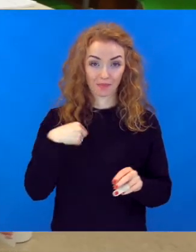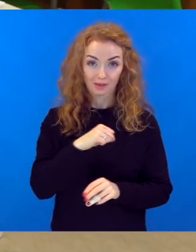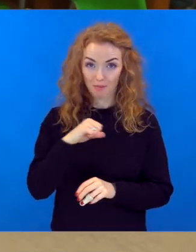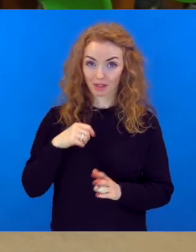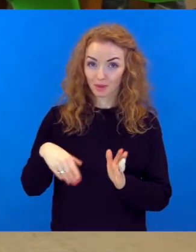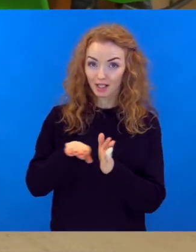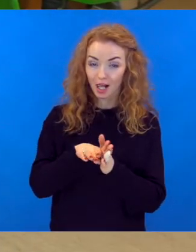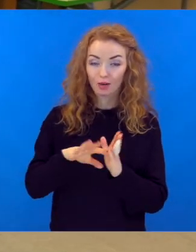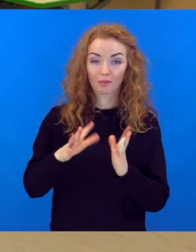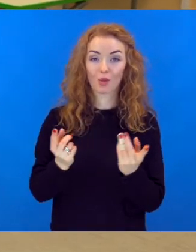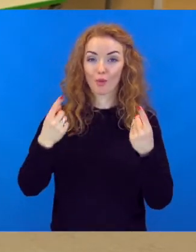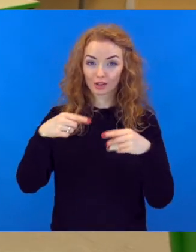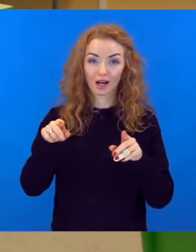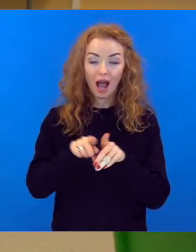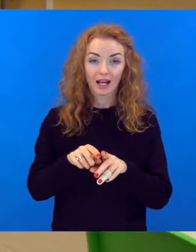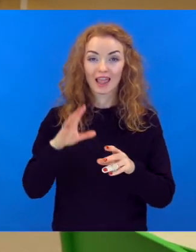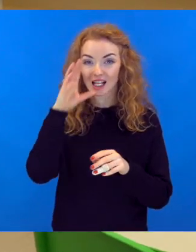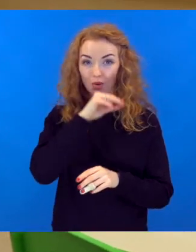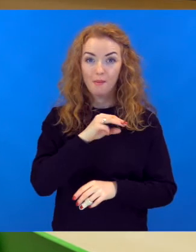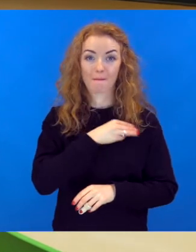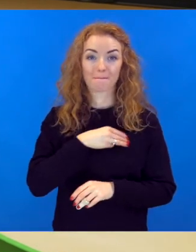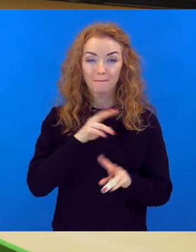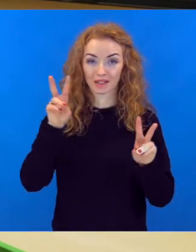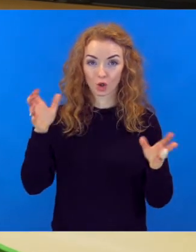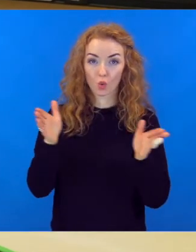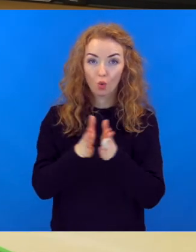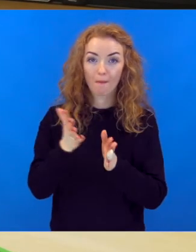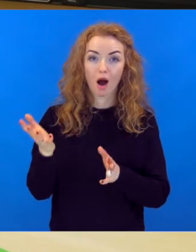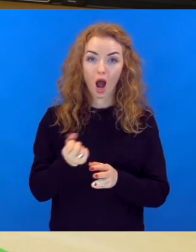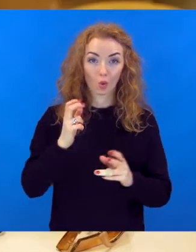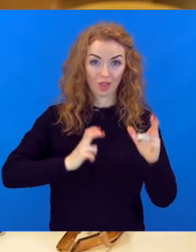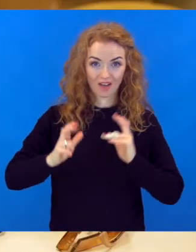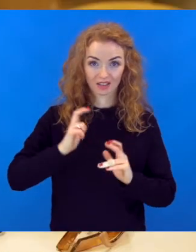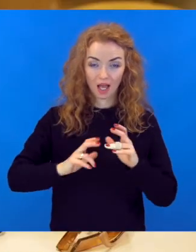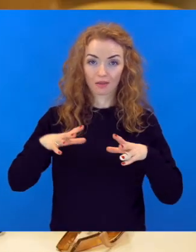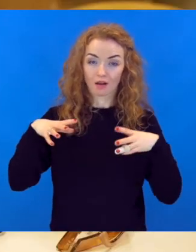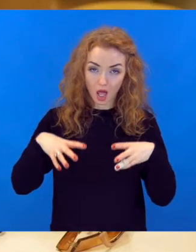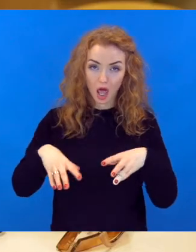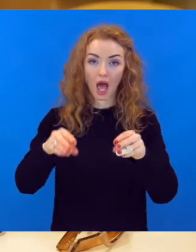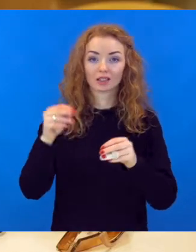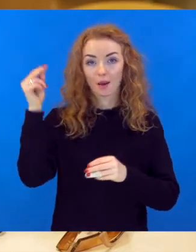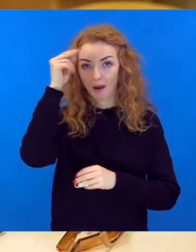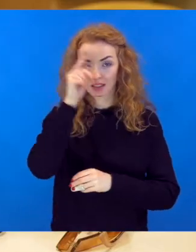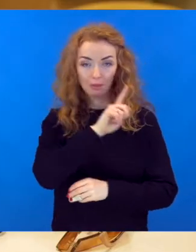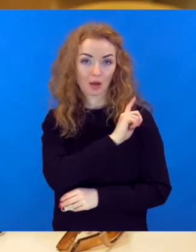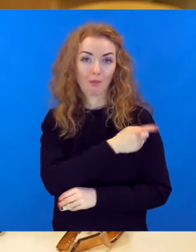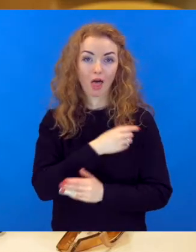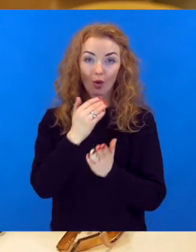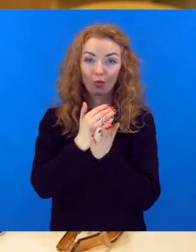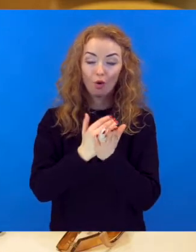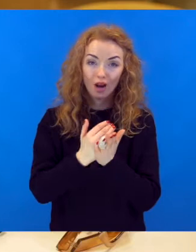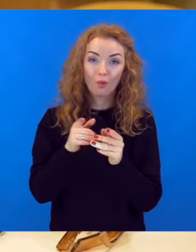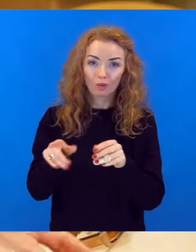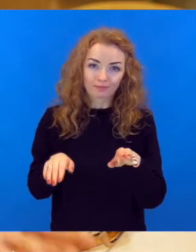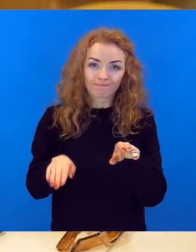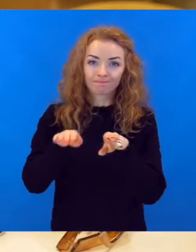pats arī tā izgāja cauri, bet pa šeiz tad iespējamā misija kopā ar universitātēm realizē macīt spēka programmu, un tas